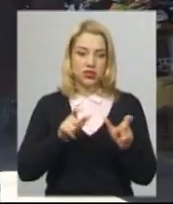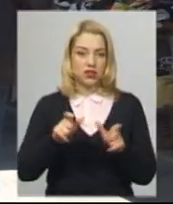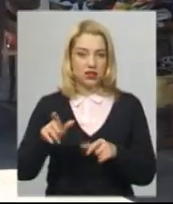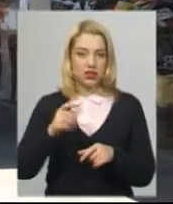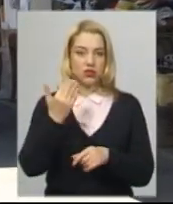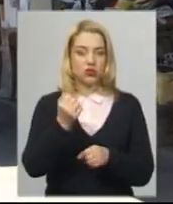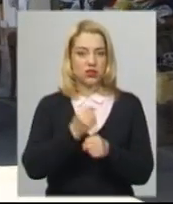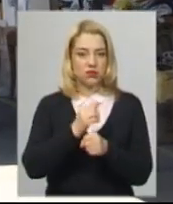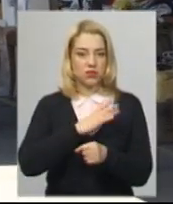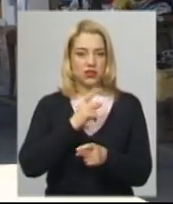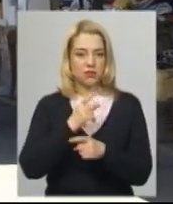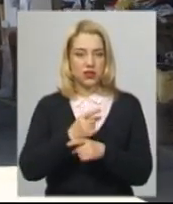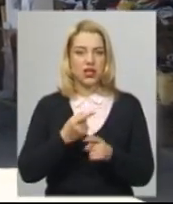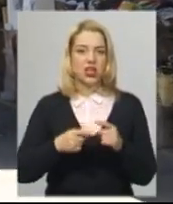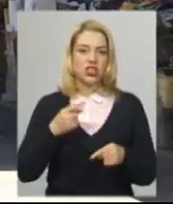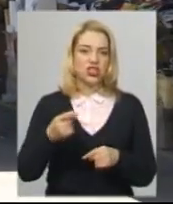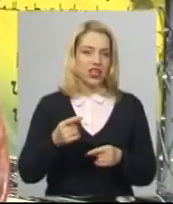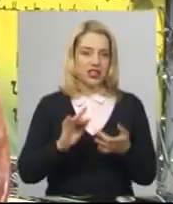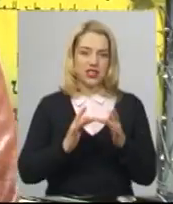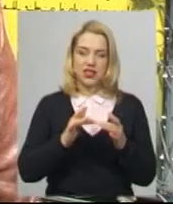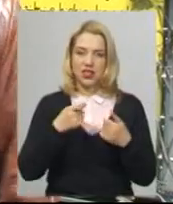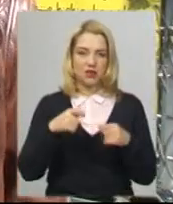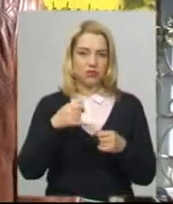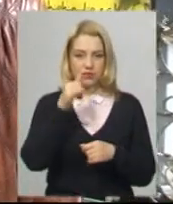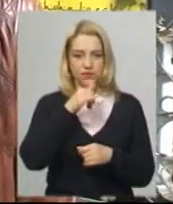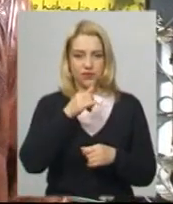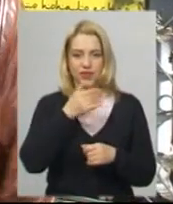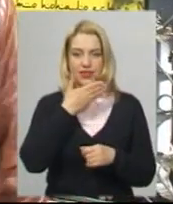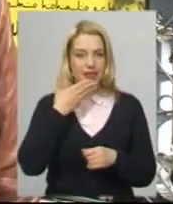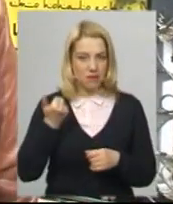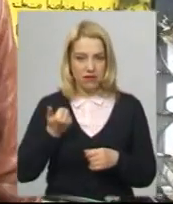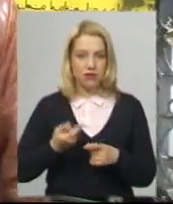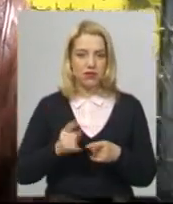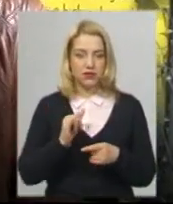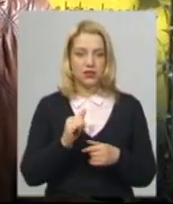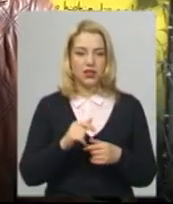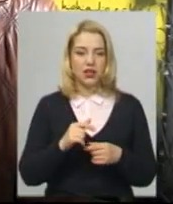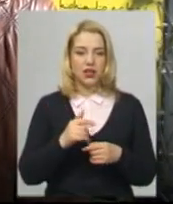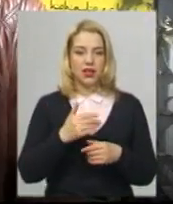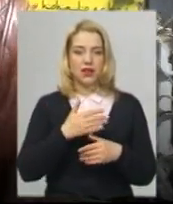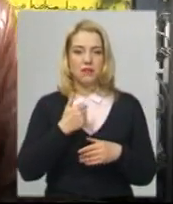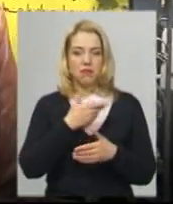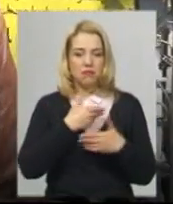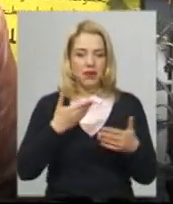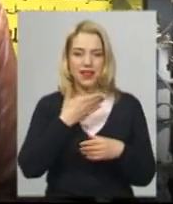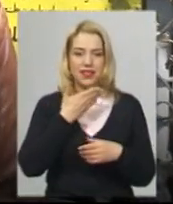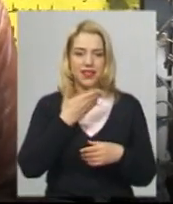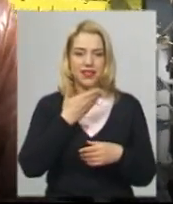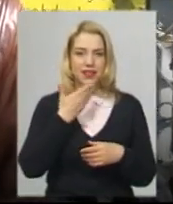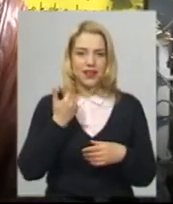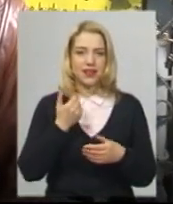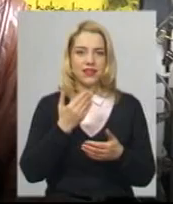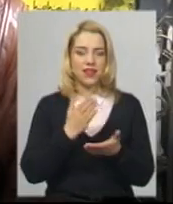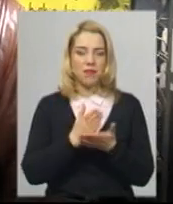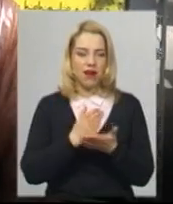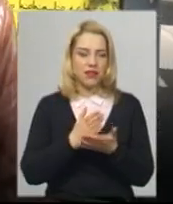розповідає, через мережу інтернет товар не продавав. Ми не намагалися продати через інтернет, тому що ми знаходимося підприємці першої,